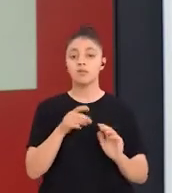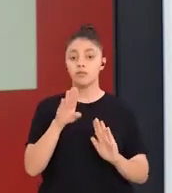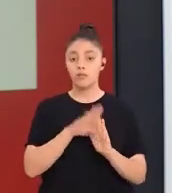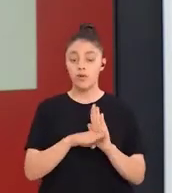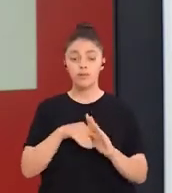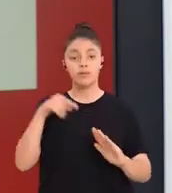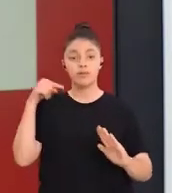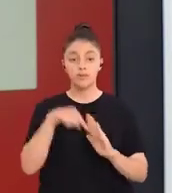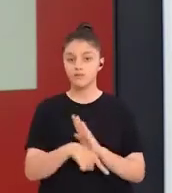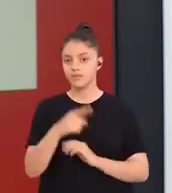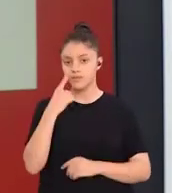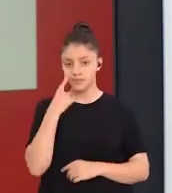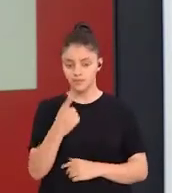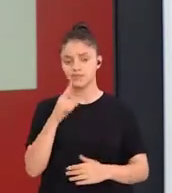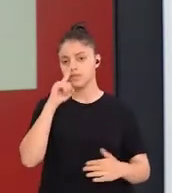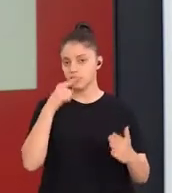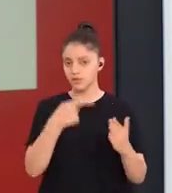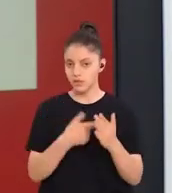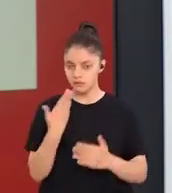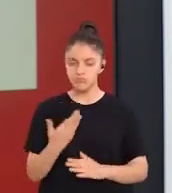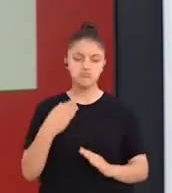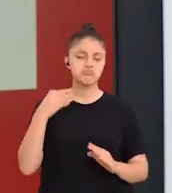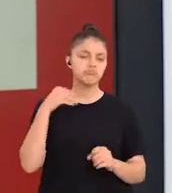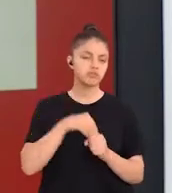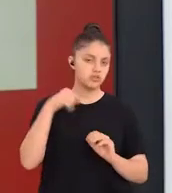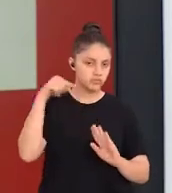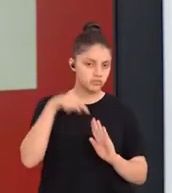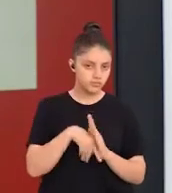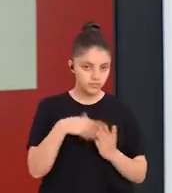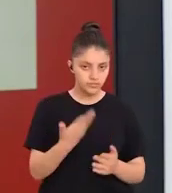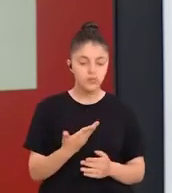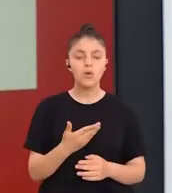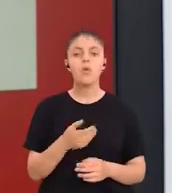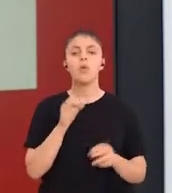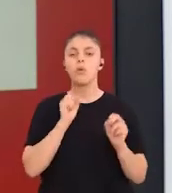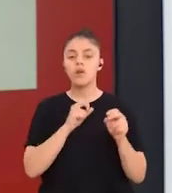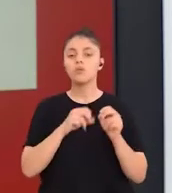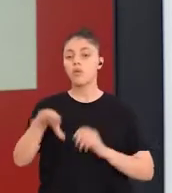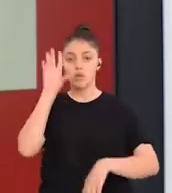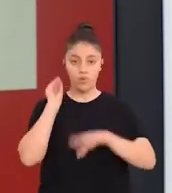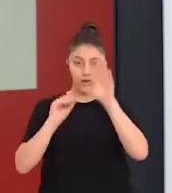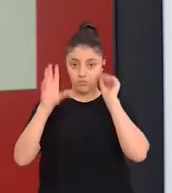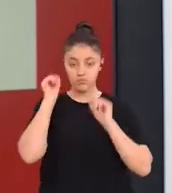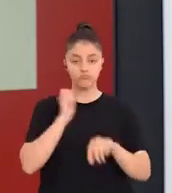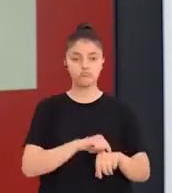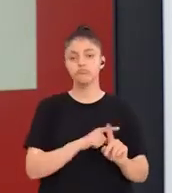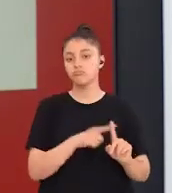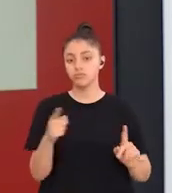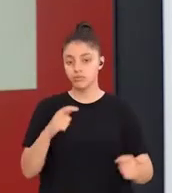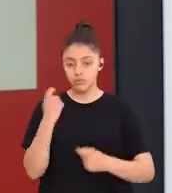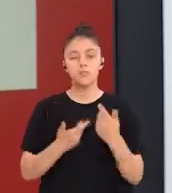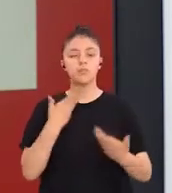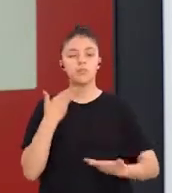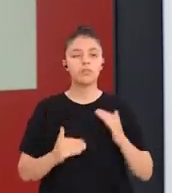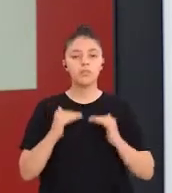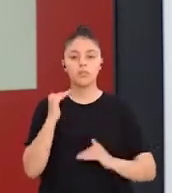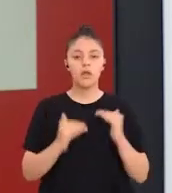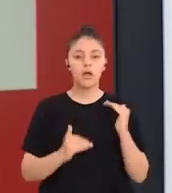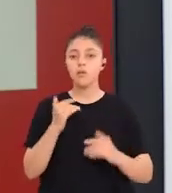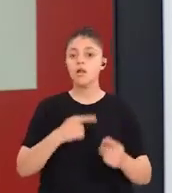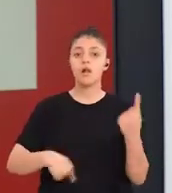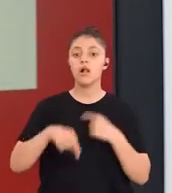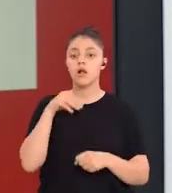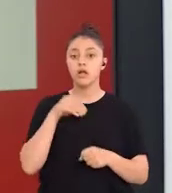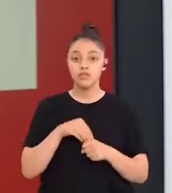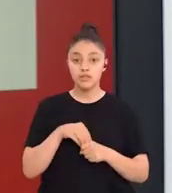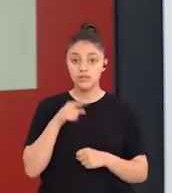programının ögeleri olan hedef, içerik, öğretme öğrenme süreci ve değerlendirme boyutları